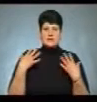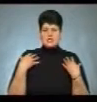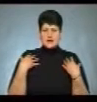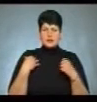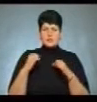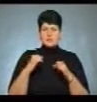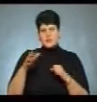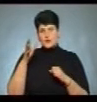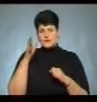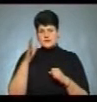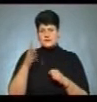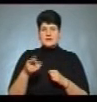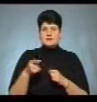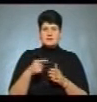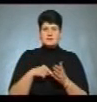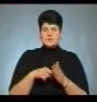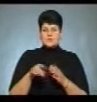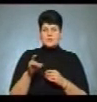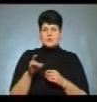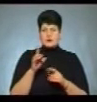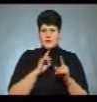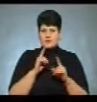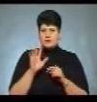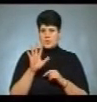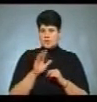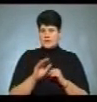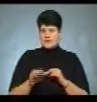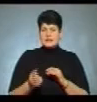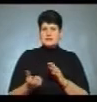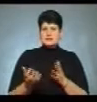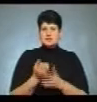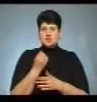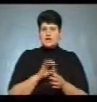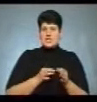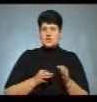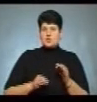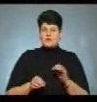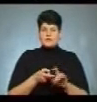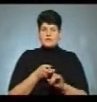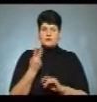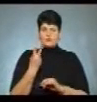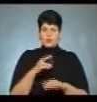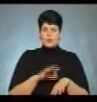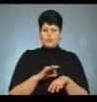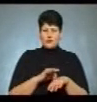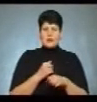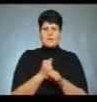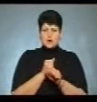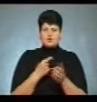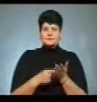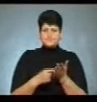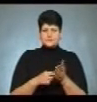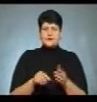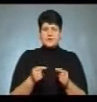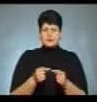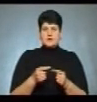міської ради Ірина Сум. У п'ятьох дітей цієї групи виявили кишкову інфекцію. У двох хворих діагноз лабораторно підтвердили